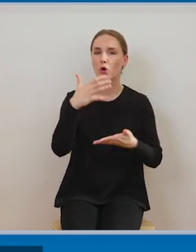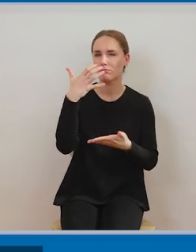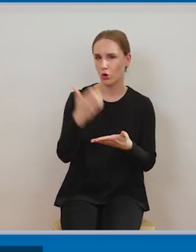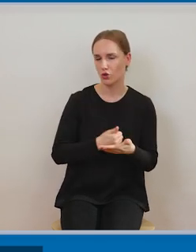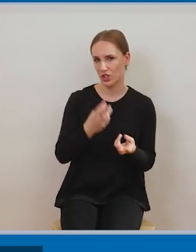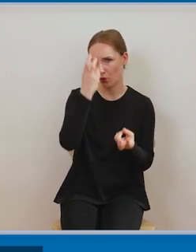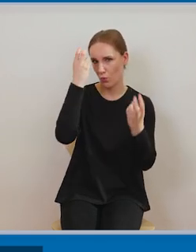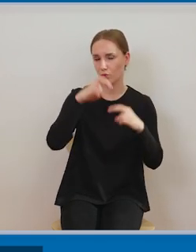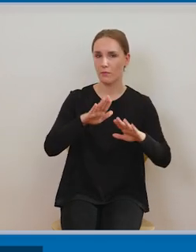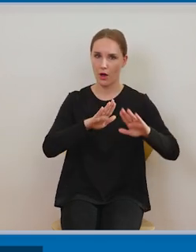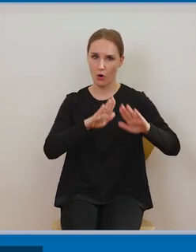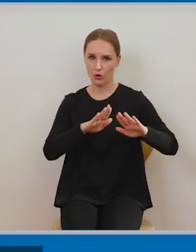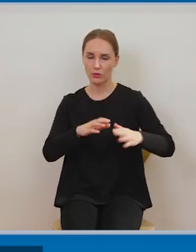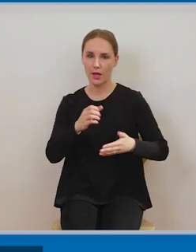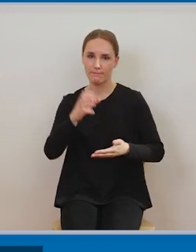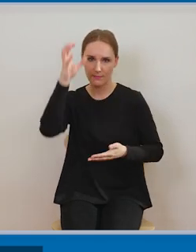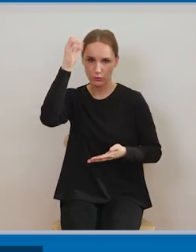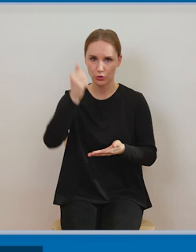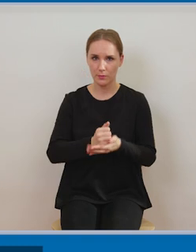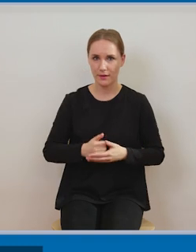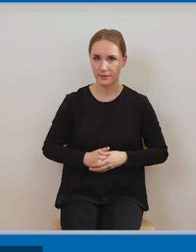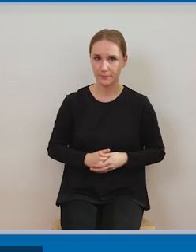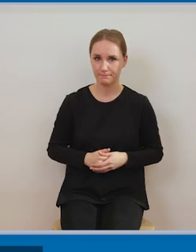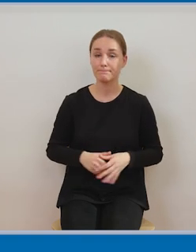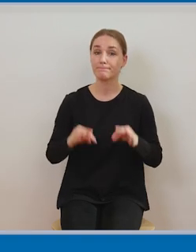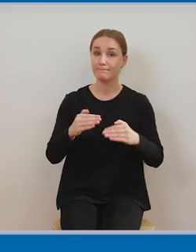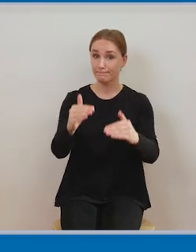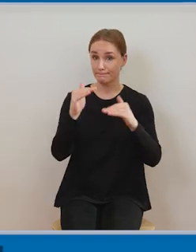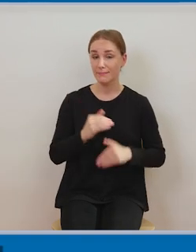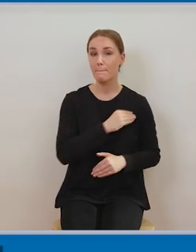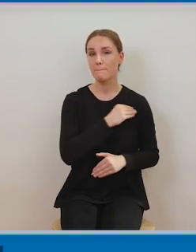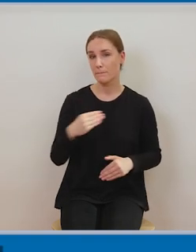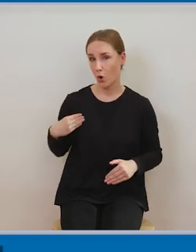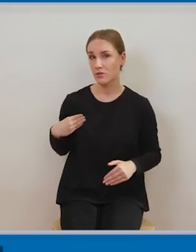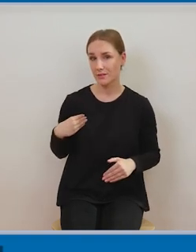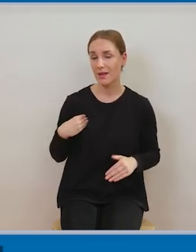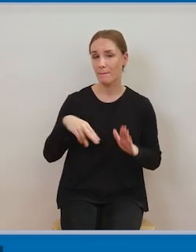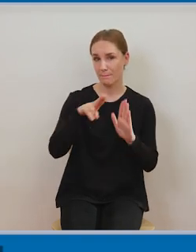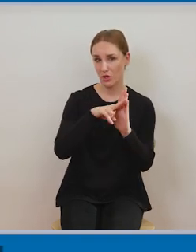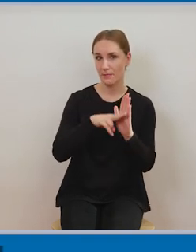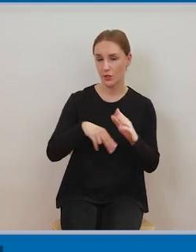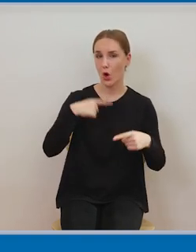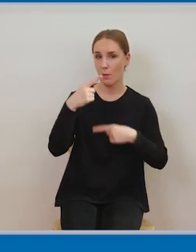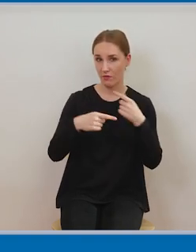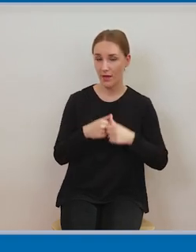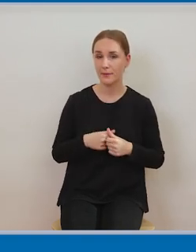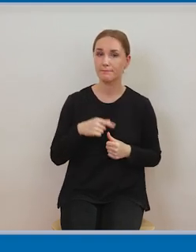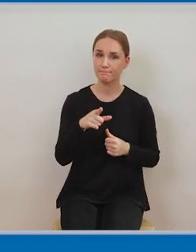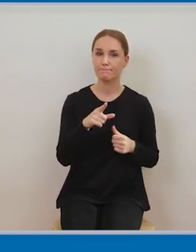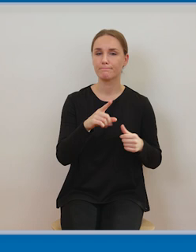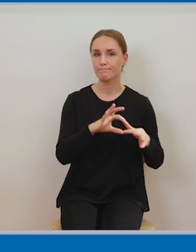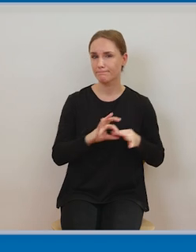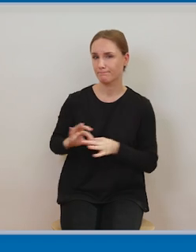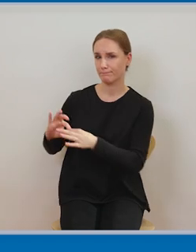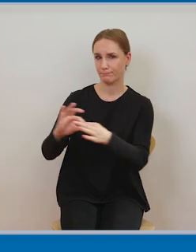zharmonizowane z przepisami prawa unijnego. Chciałabyśmy najpierw powiedzieć Państwu o specjalnej postaci dozwolonego